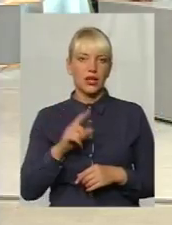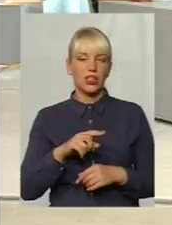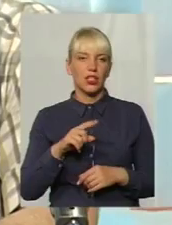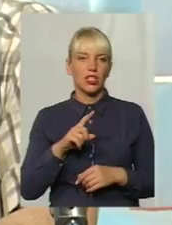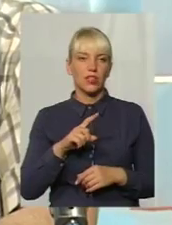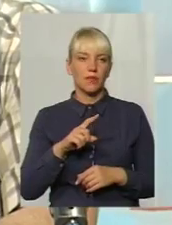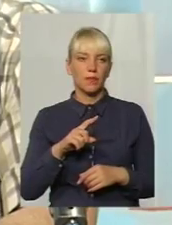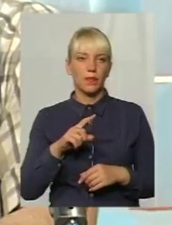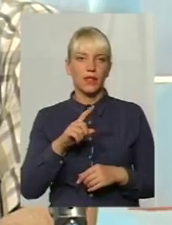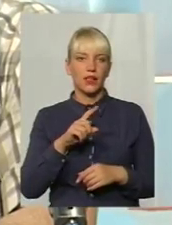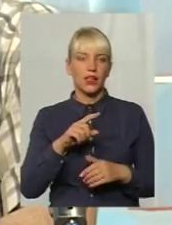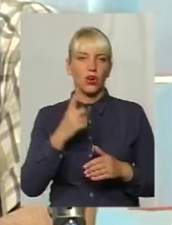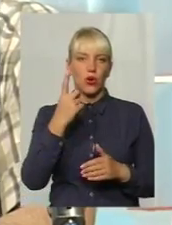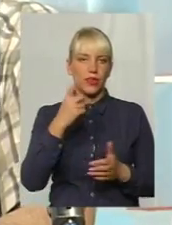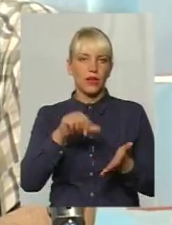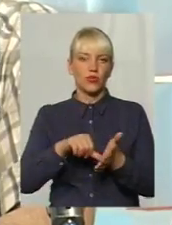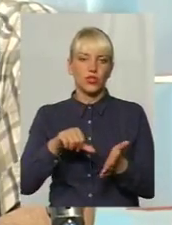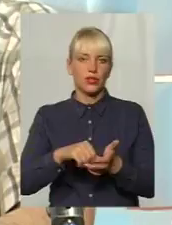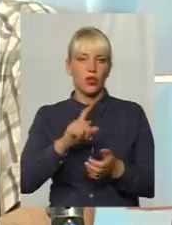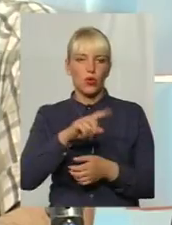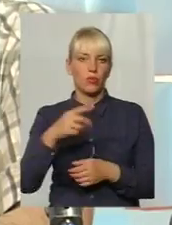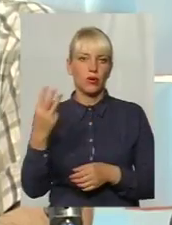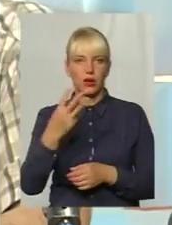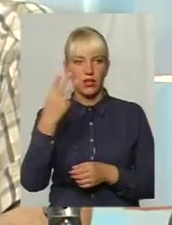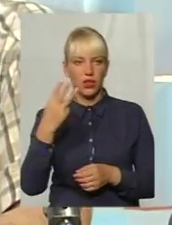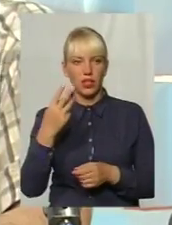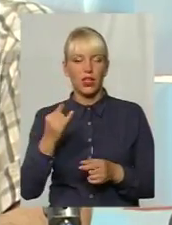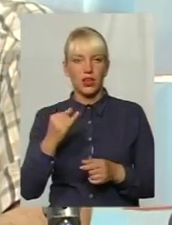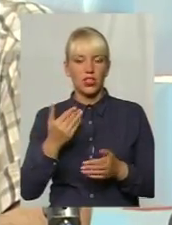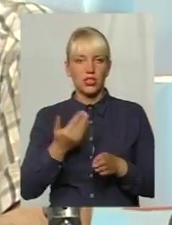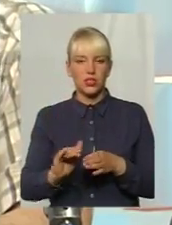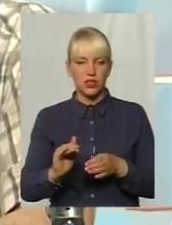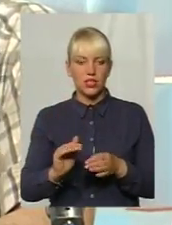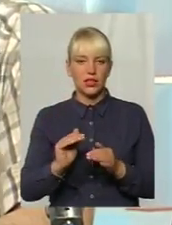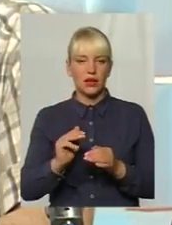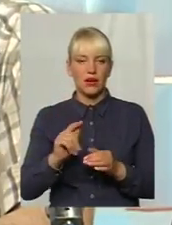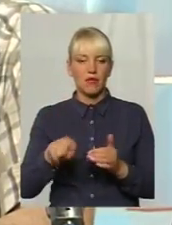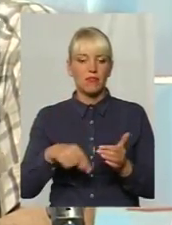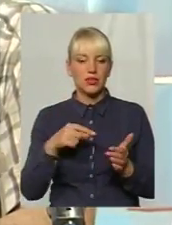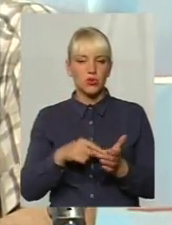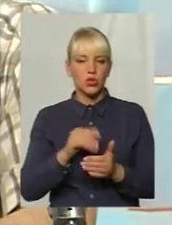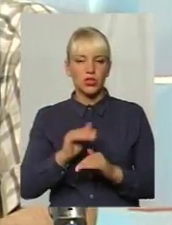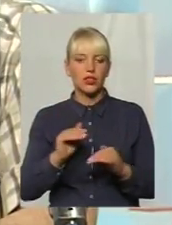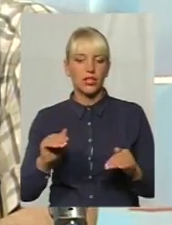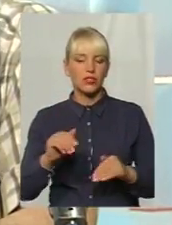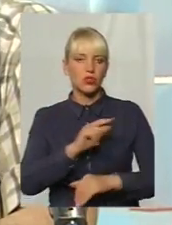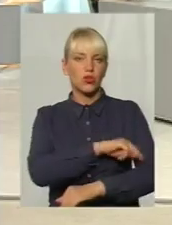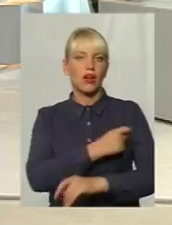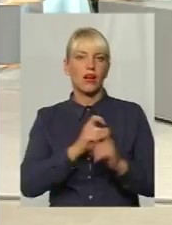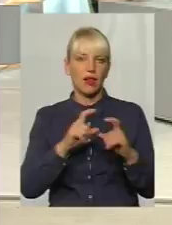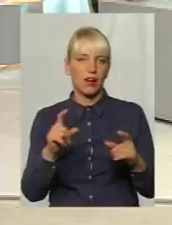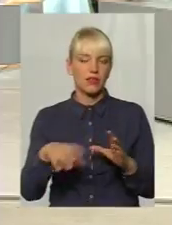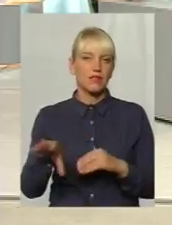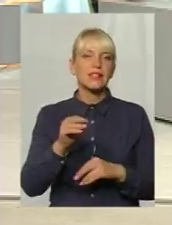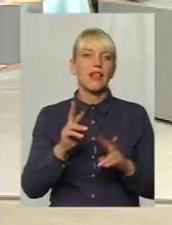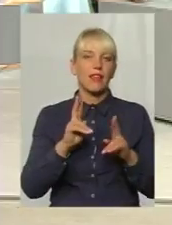поліклініки і також частина дільниць Хмельницької міської дитячої лікарні і поліклініки. Тобто все як планувалося?